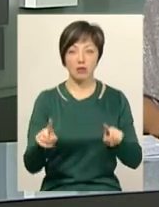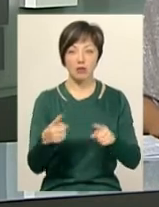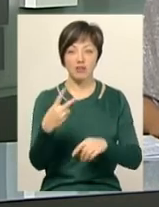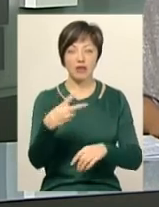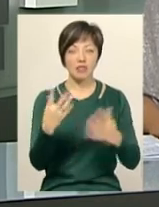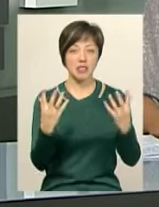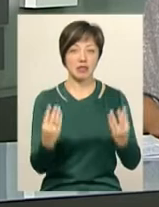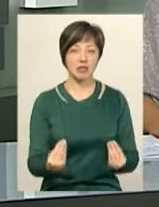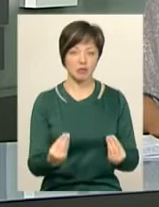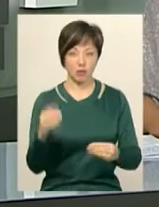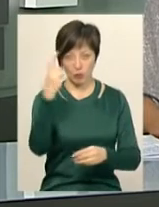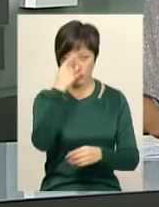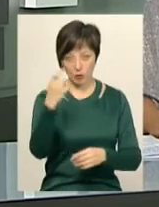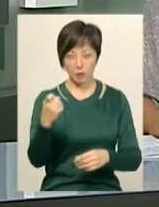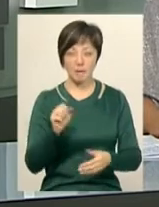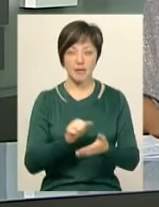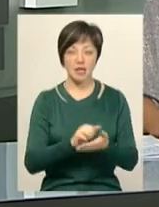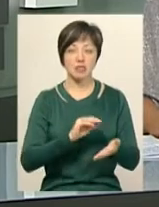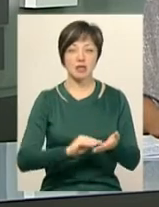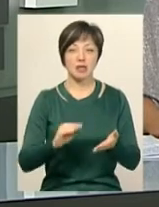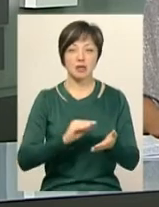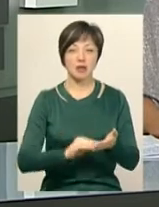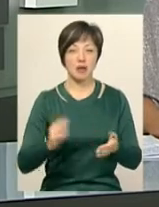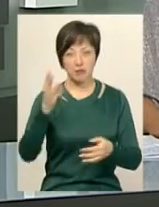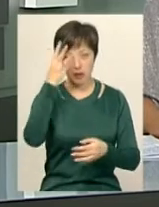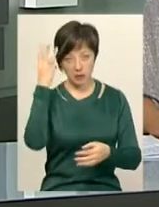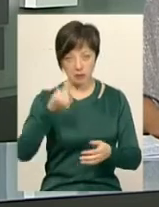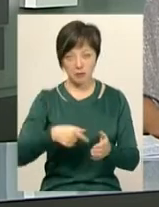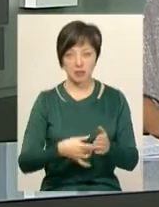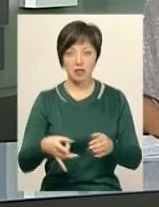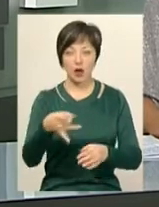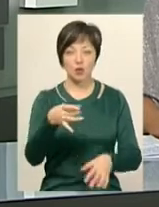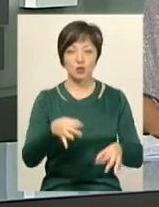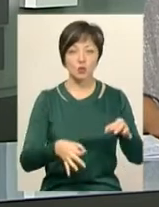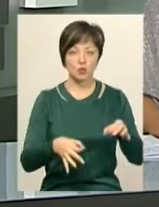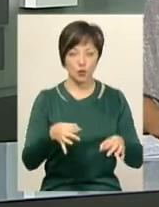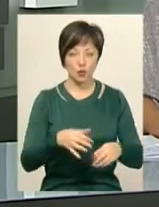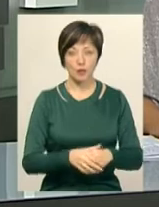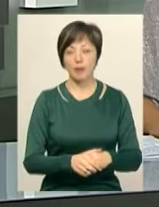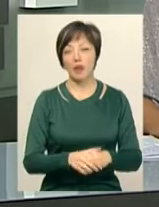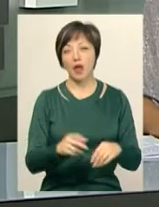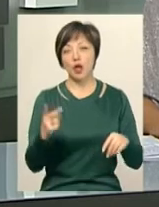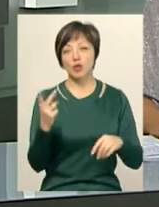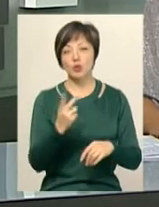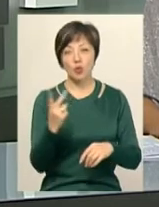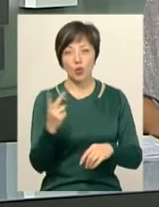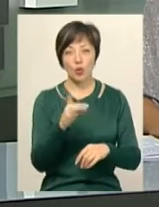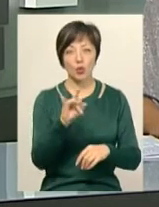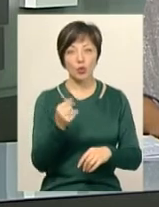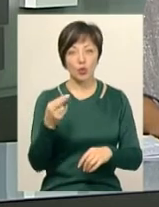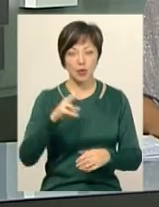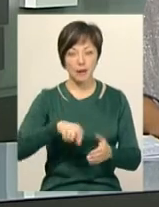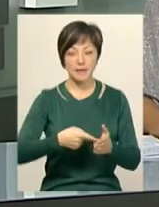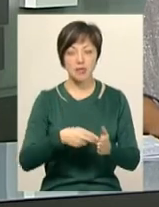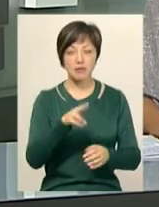на 20 днів. Про це повідомила пресекретар Хмельницького міськрайонного суду Алла Плінська. Нагадаю, 2 грудня у